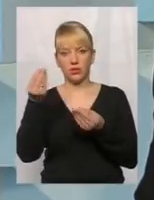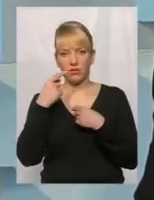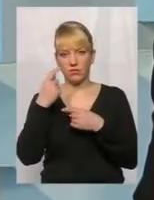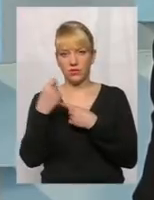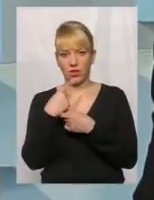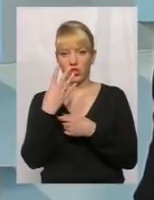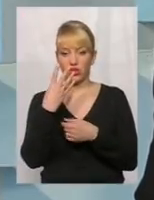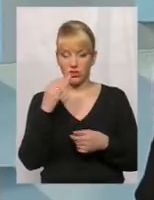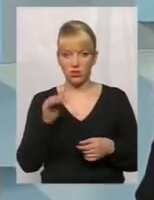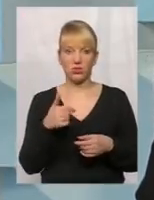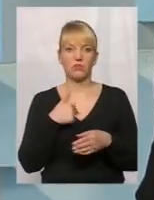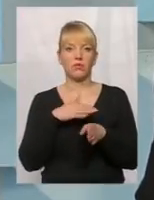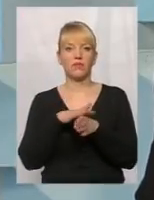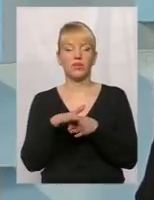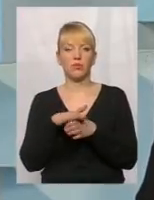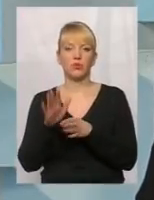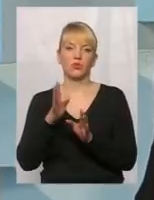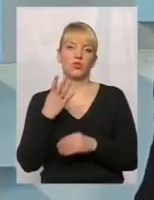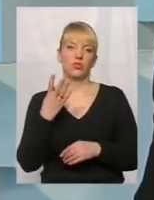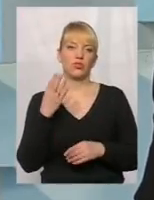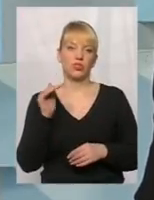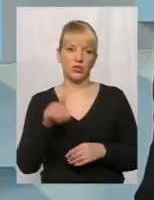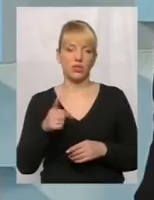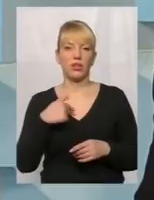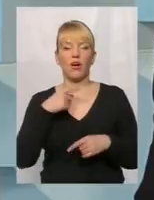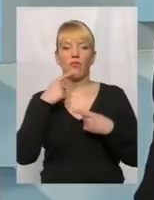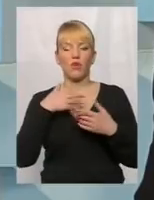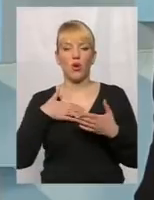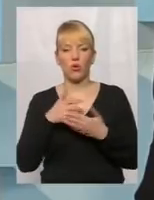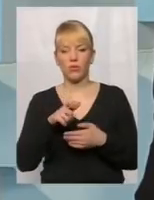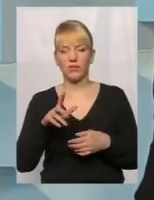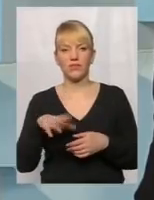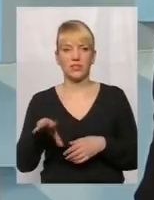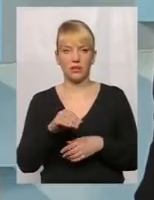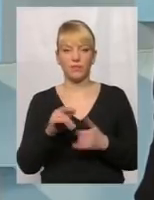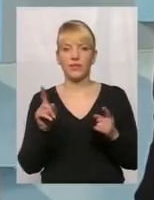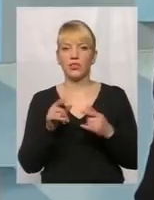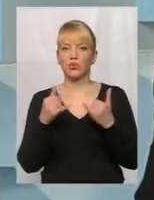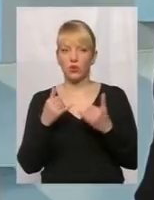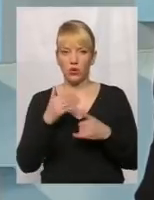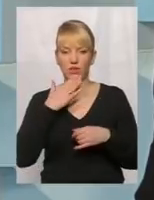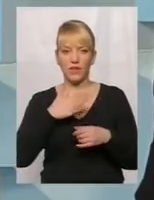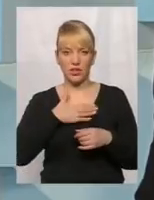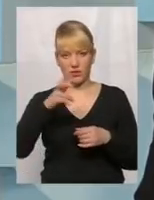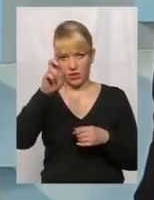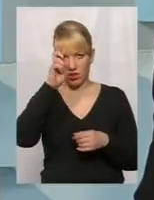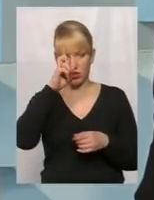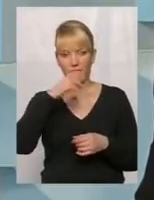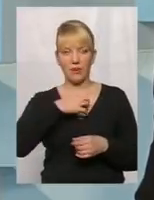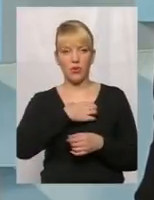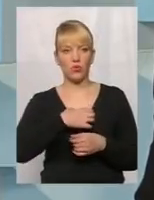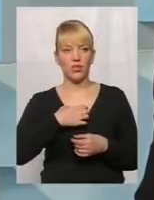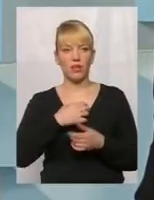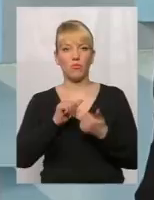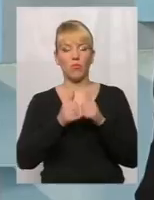взуття, то на 4. І сьогодні, я вже говорив це і громадським активістам, і всім, що сьогодні в нашій державі пріоріотетно